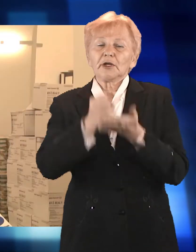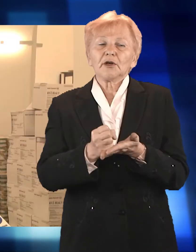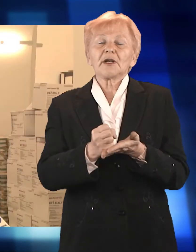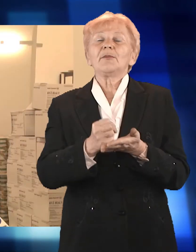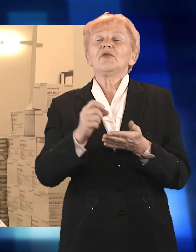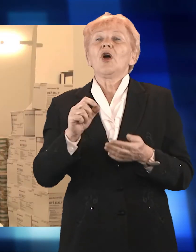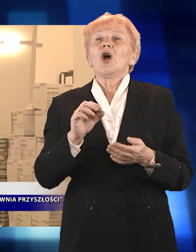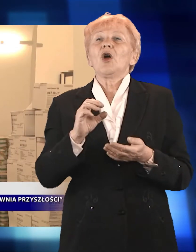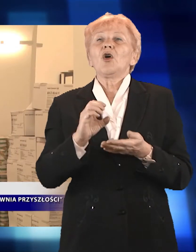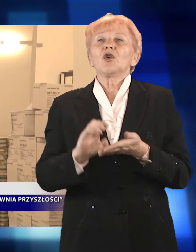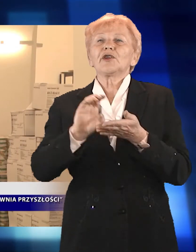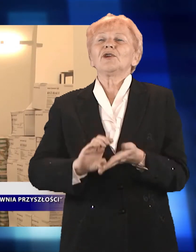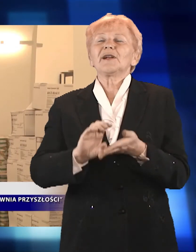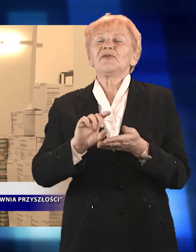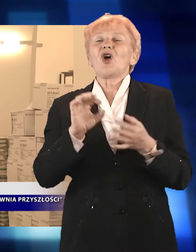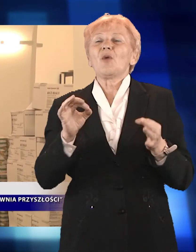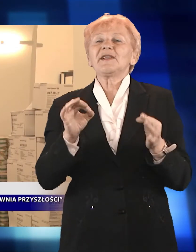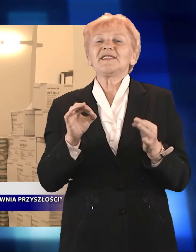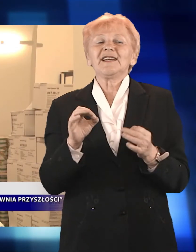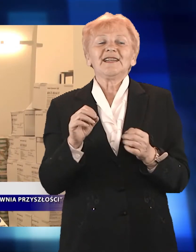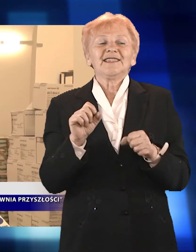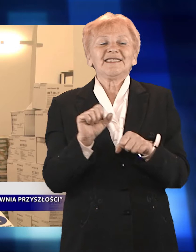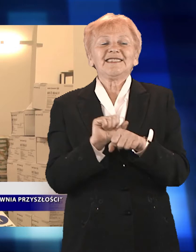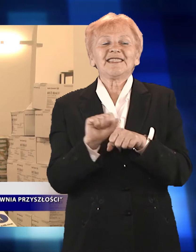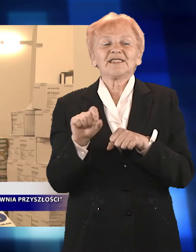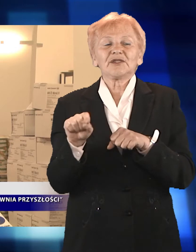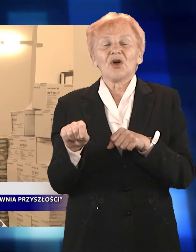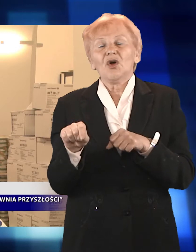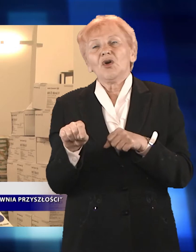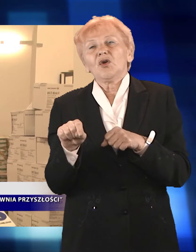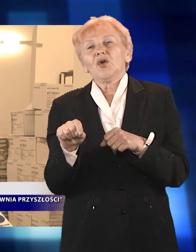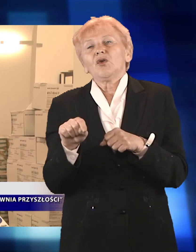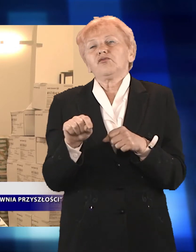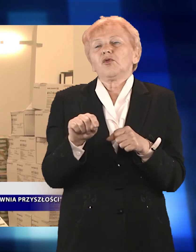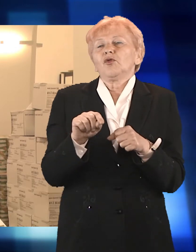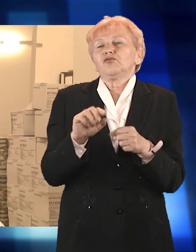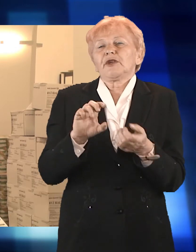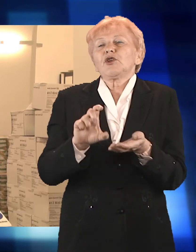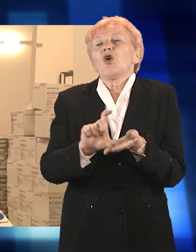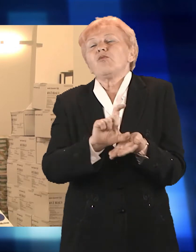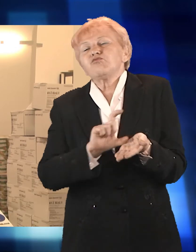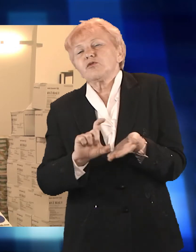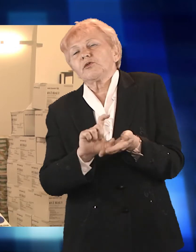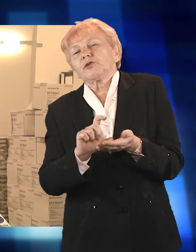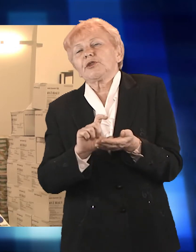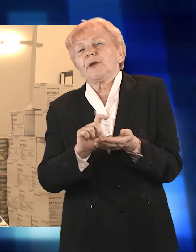to konserwy, puszki z fasolą, z groszkiem, kasza, ryż, makarony,